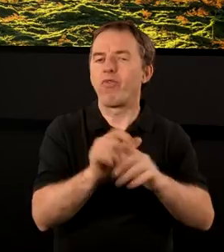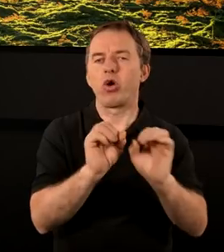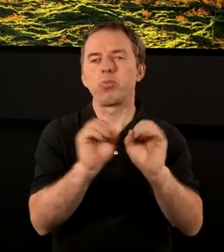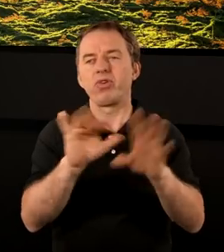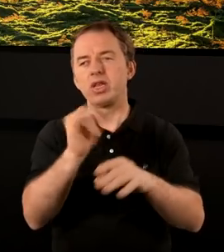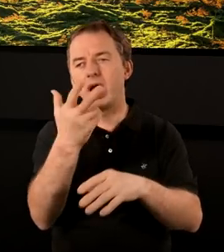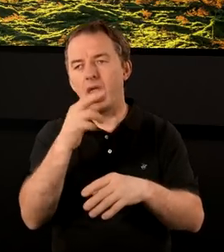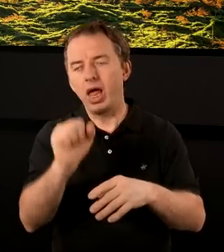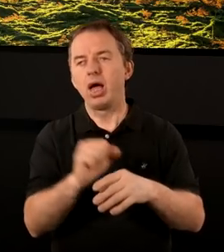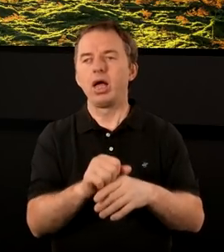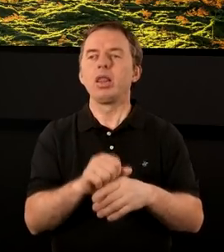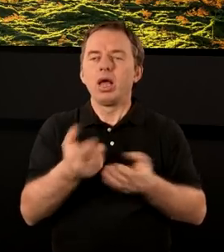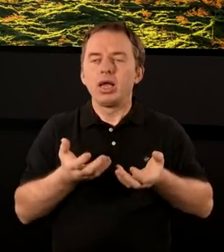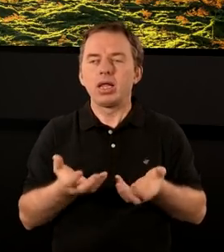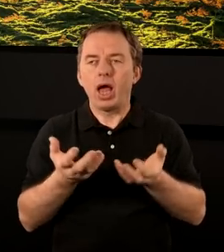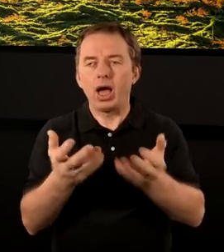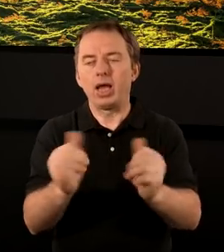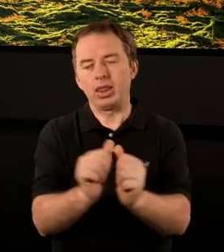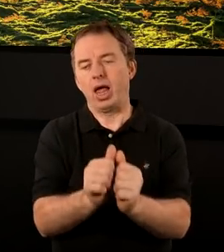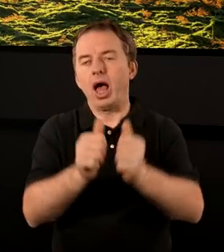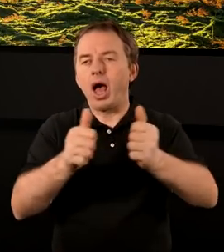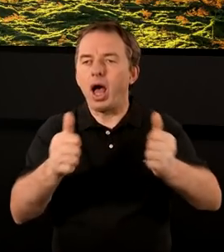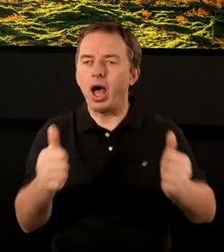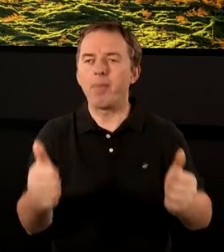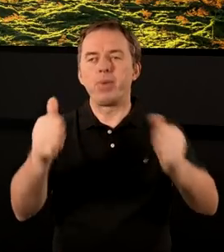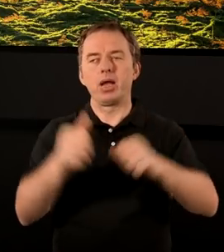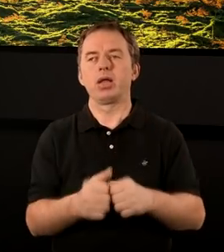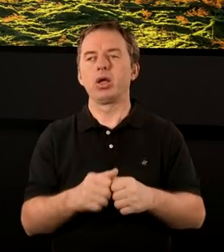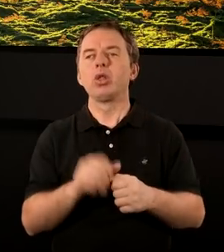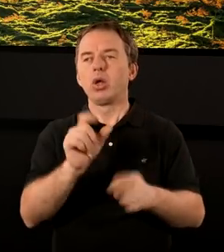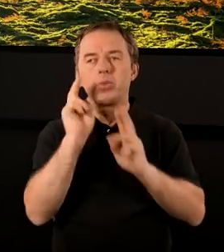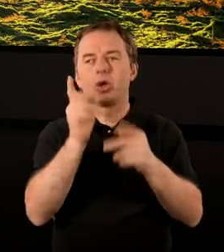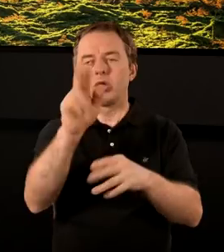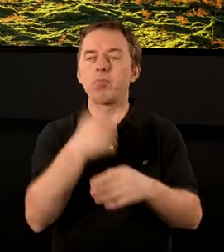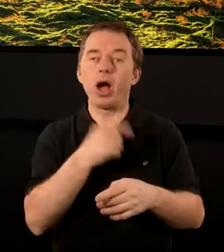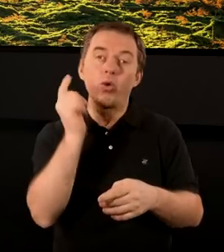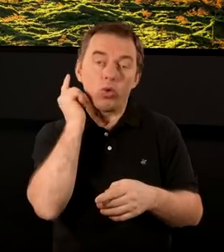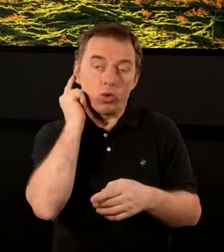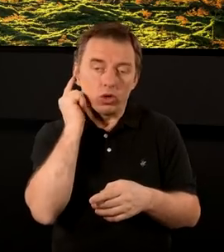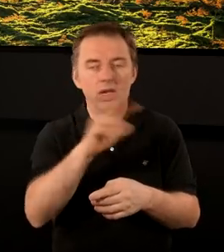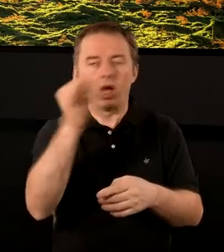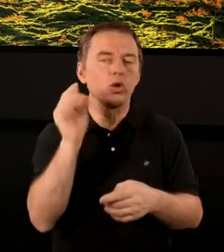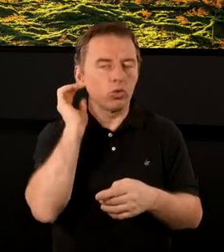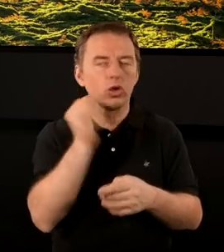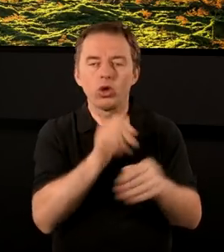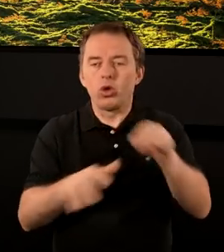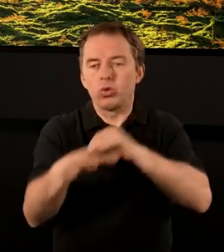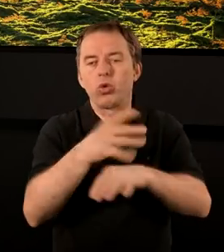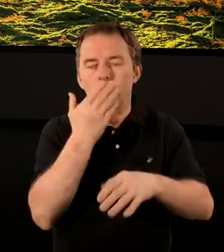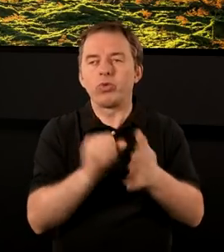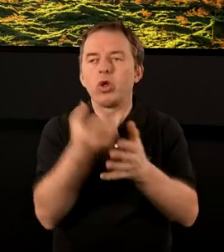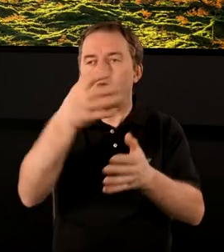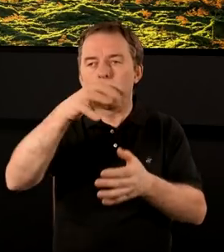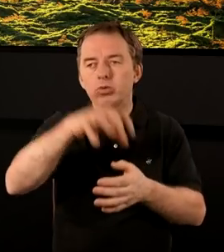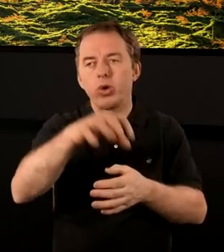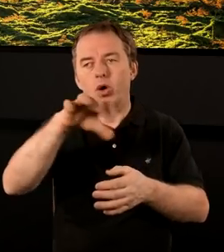Apokalipsie, to taka zachęta, taki apel. A brzmią te słowa, kto ma uszy, niechaj słucha, co Duch mówi do